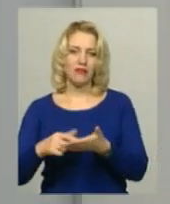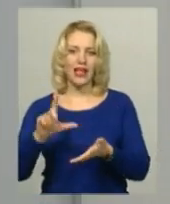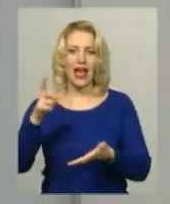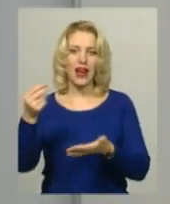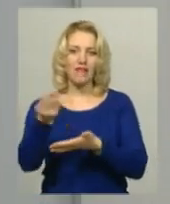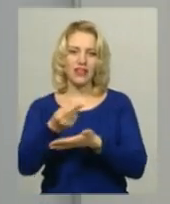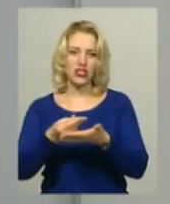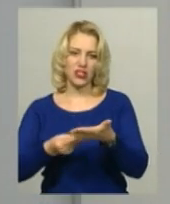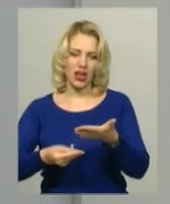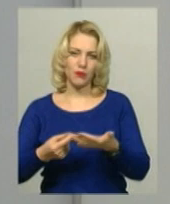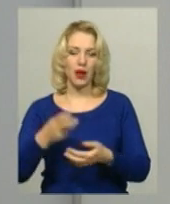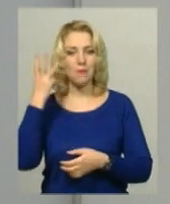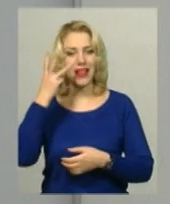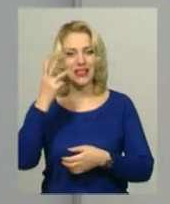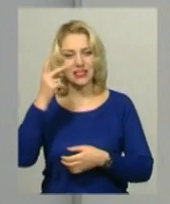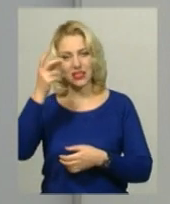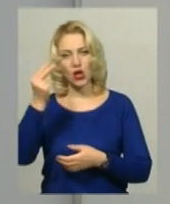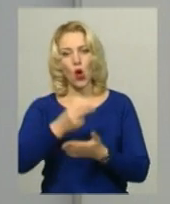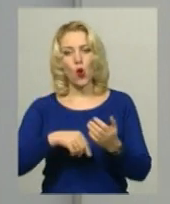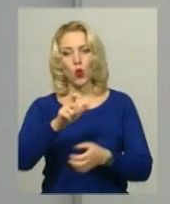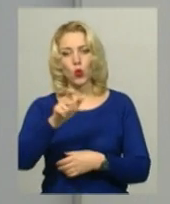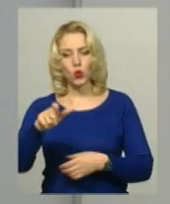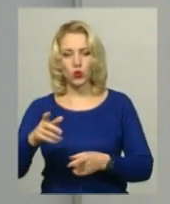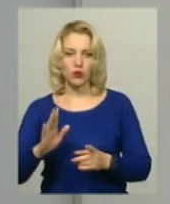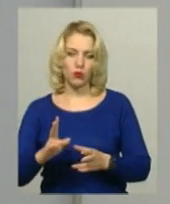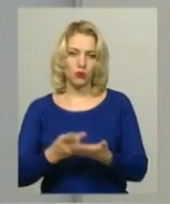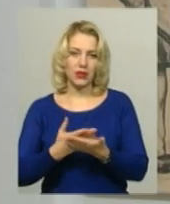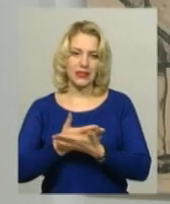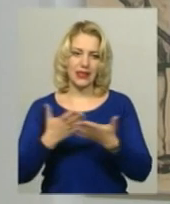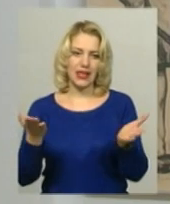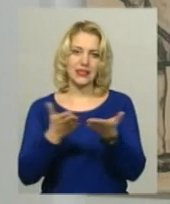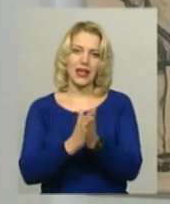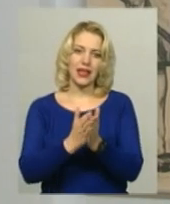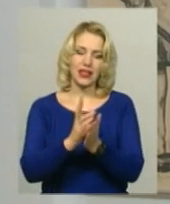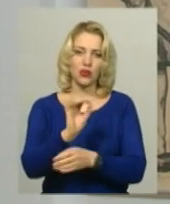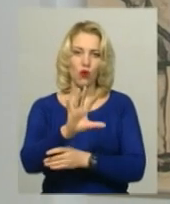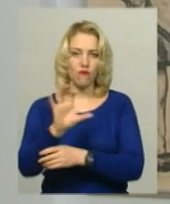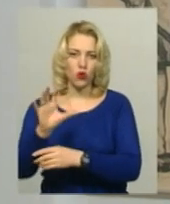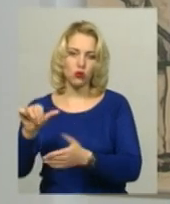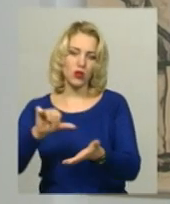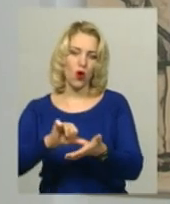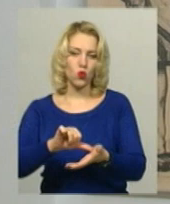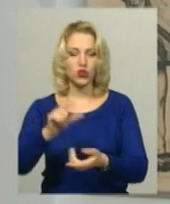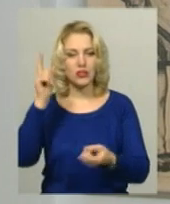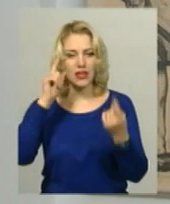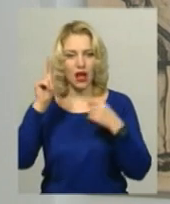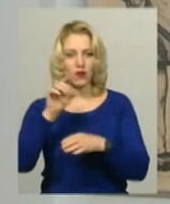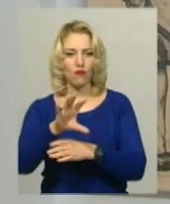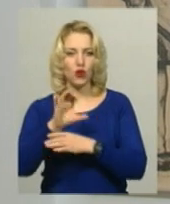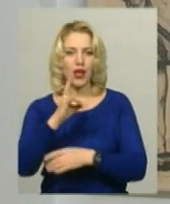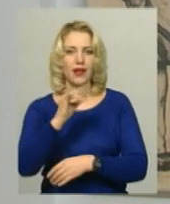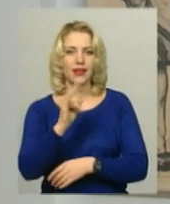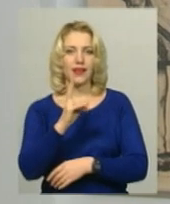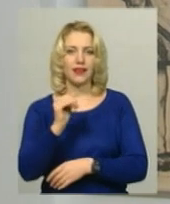аркоші хмельницьких художників. У рамках відкриття виставки відбудеться презентація книги і фото за участі автора, фотографа Євгена Нікіфорова.